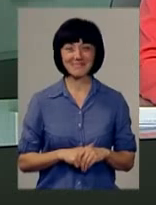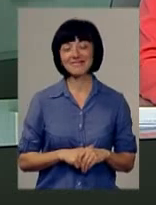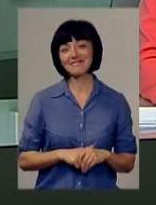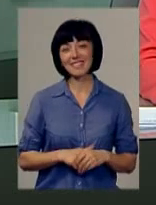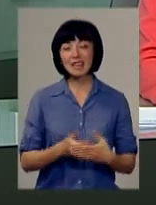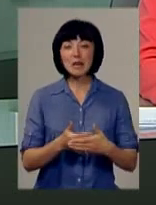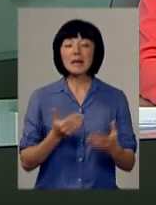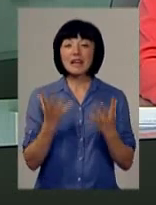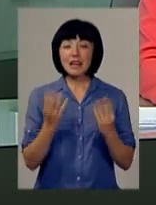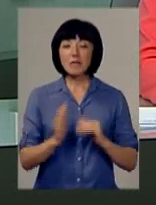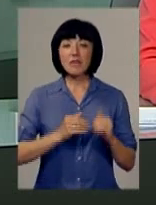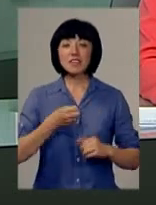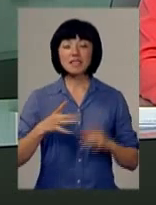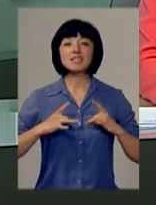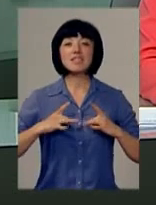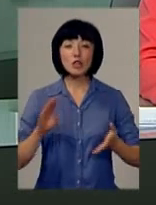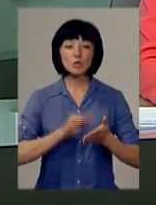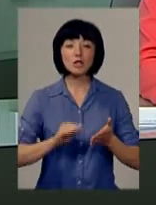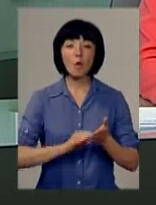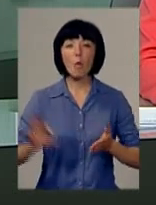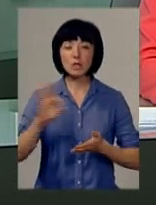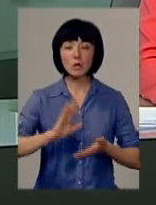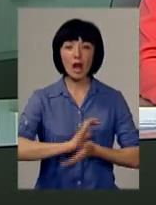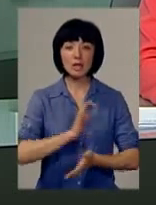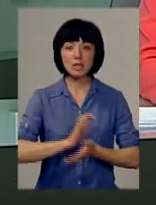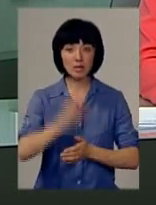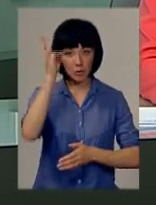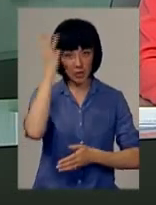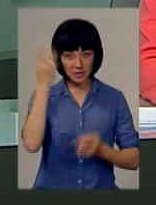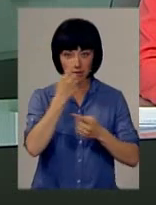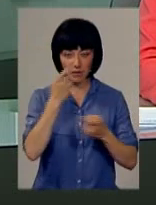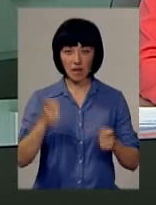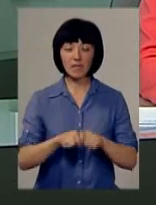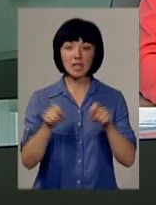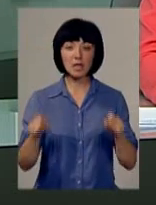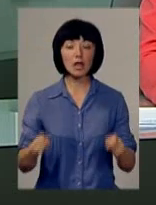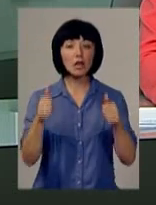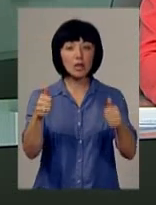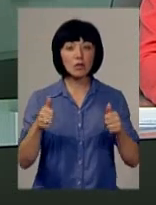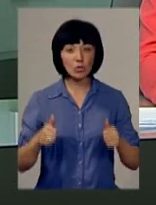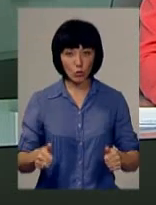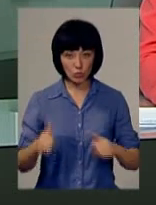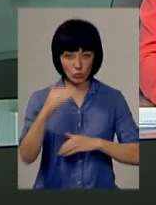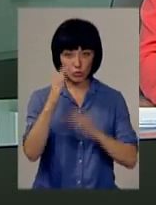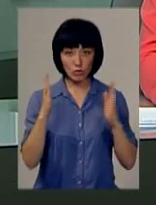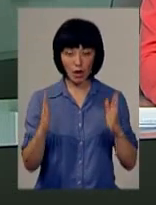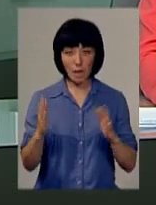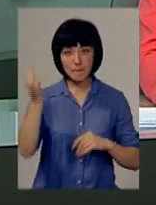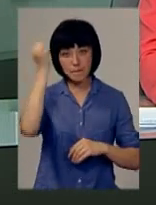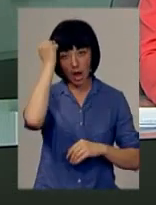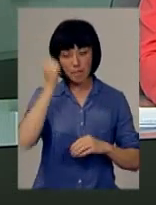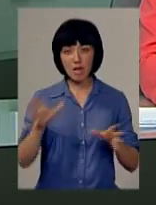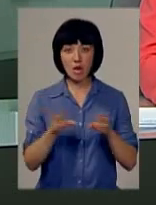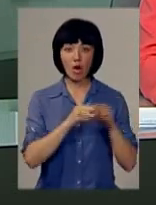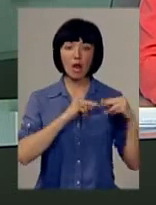Упередень професійного свята журналісти обласної газети «Подільські вісті» відкрили меморіальну дужку і вшанували пам'ять колеги Сергія Хмиза.